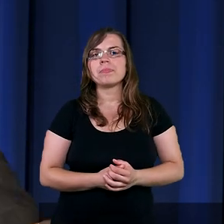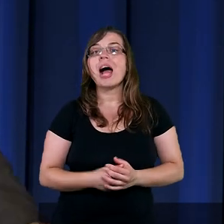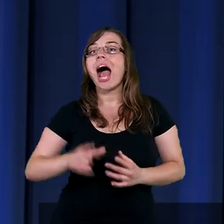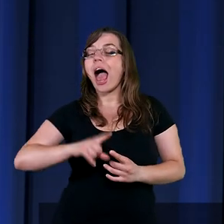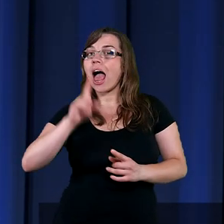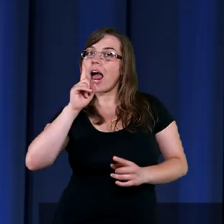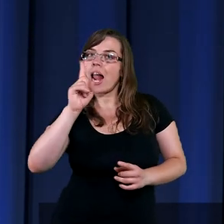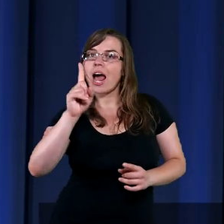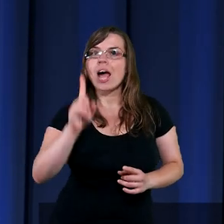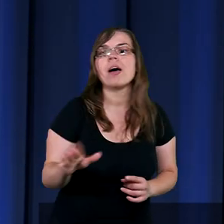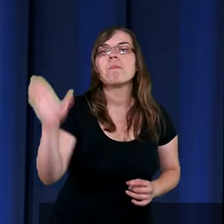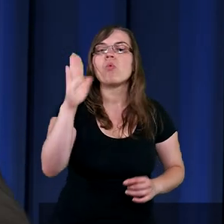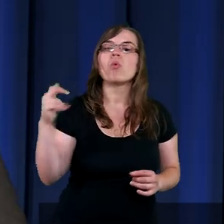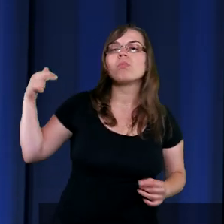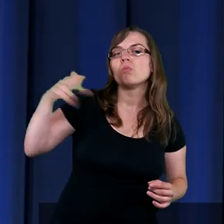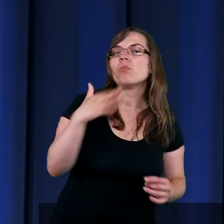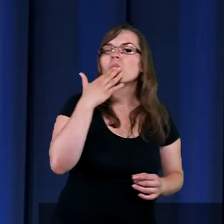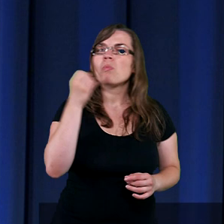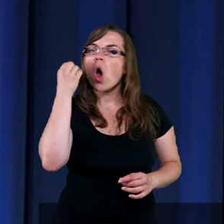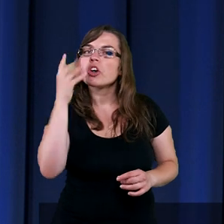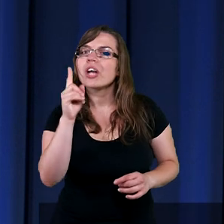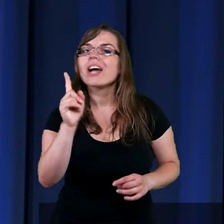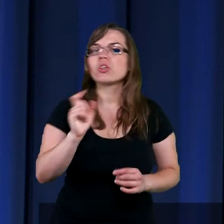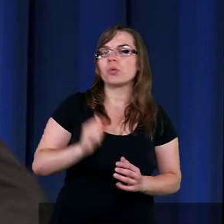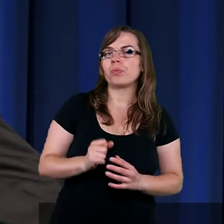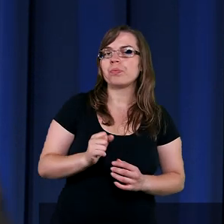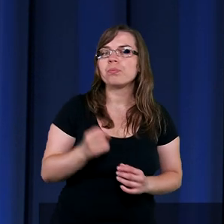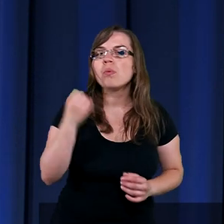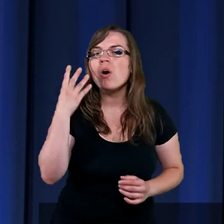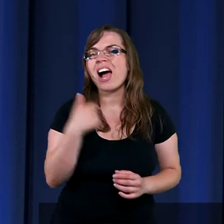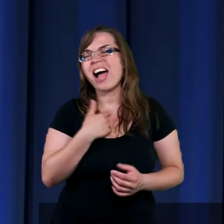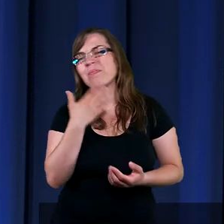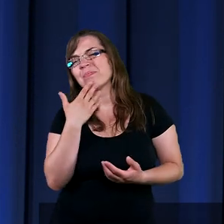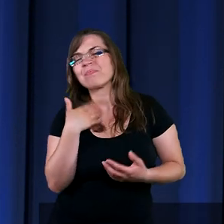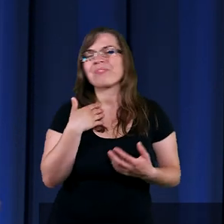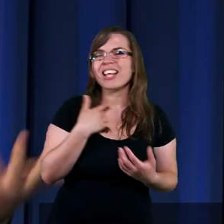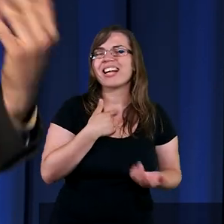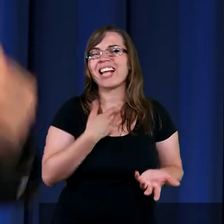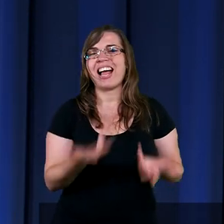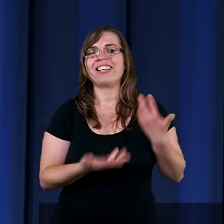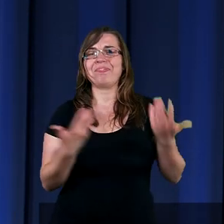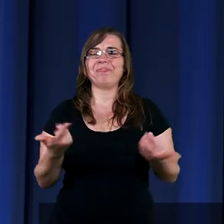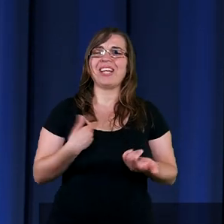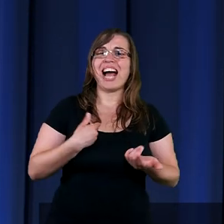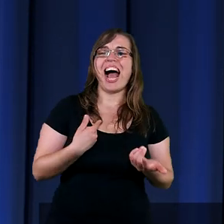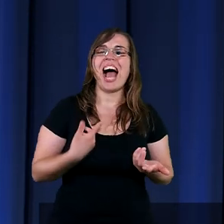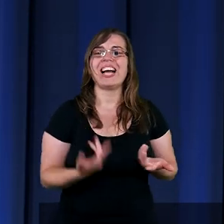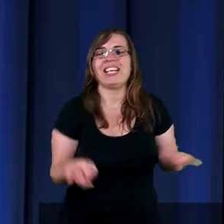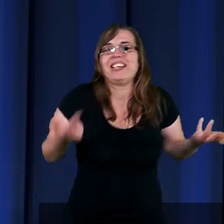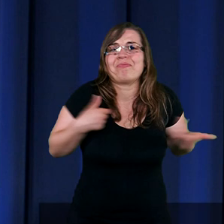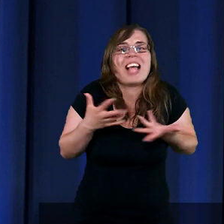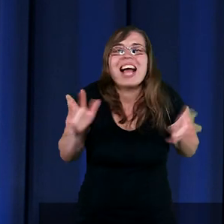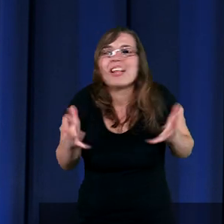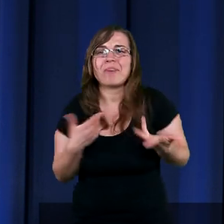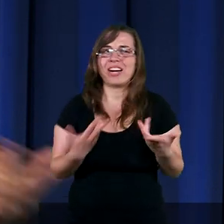Ale Pan Bóg przychodzi i mówi Mojżeszu, no a Mojżesz mówi, ja nie